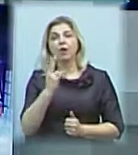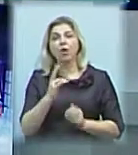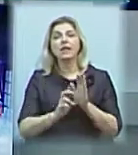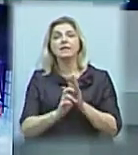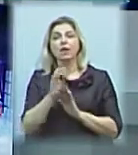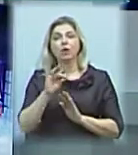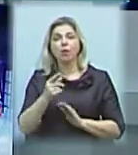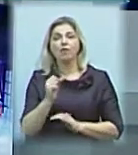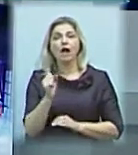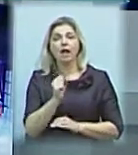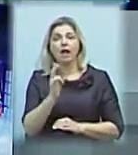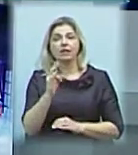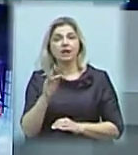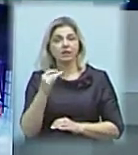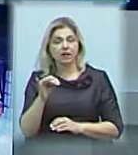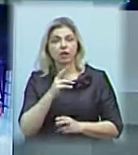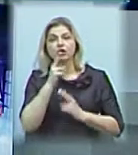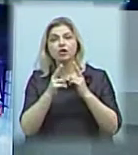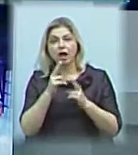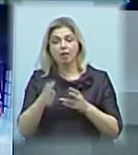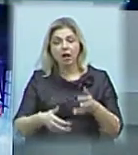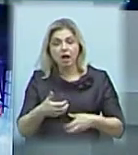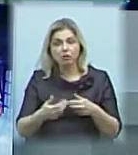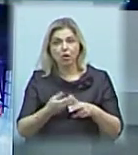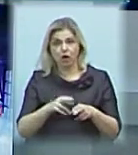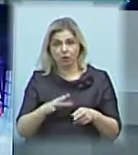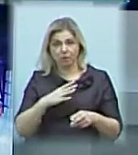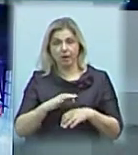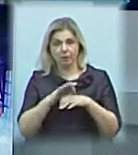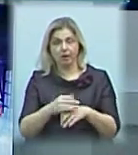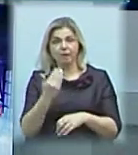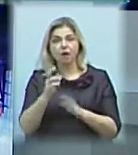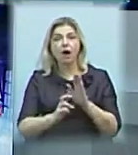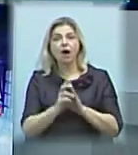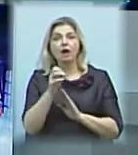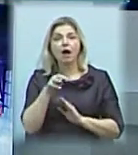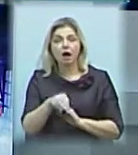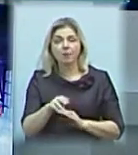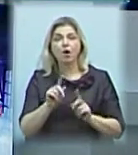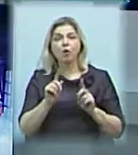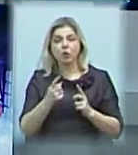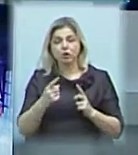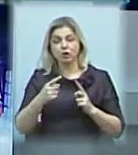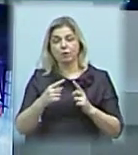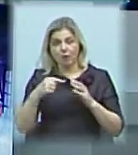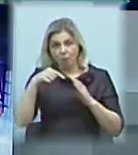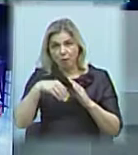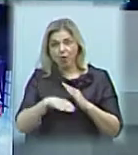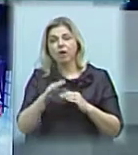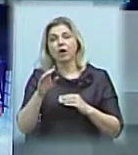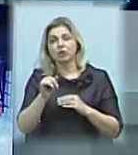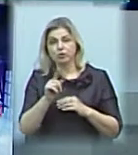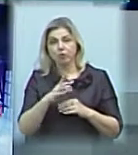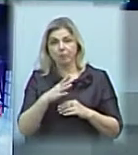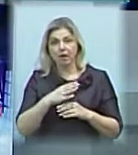Олександра Невського скаржуються на розкопки, що відбулись у їхньому храмі. Чому підлога у будівлі, який понад 130 років, крита